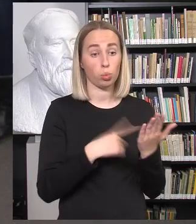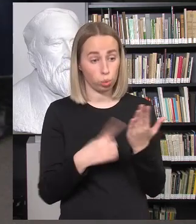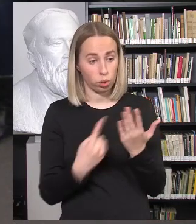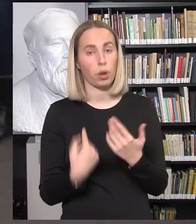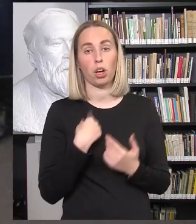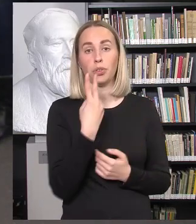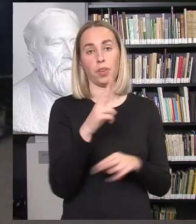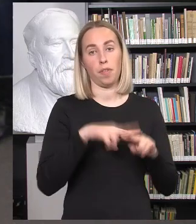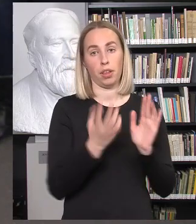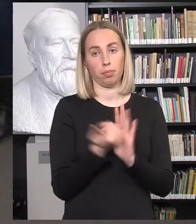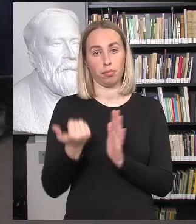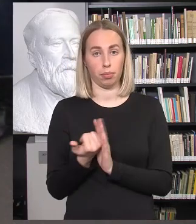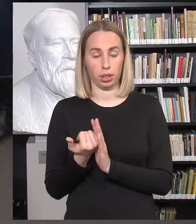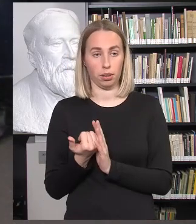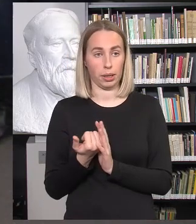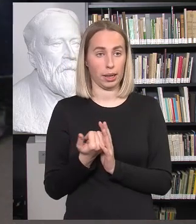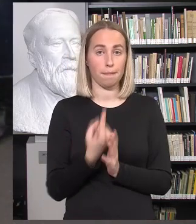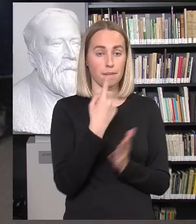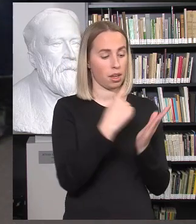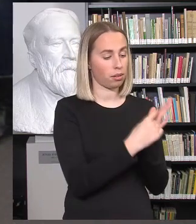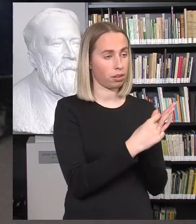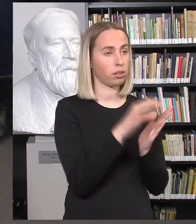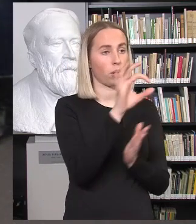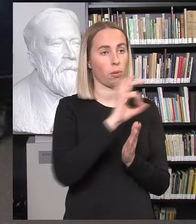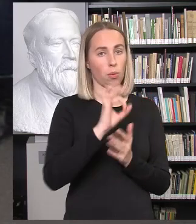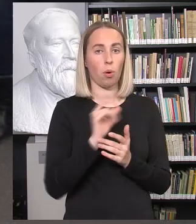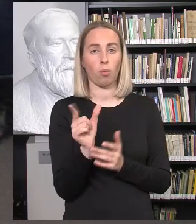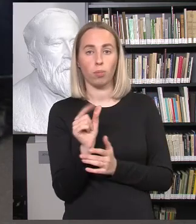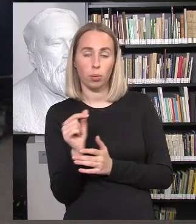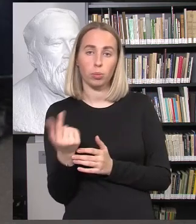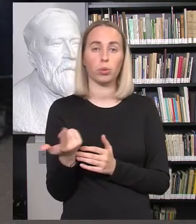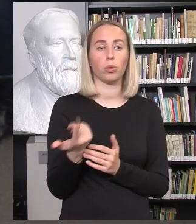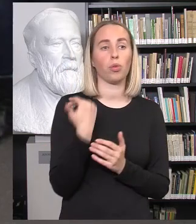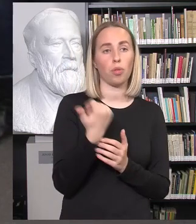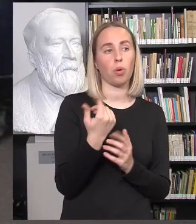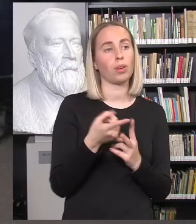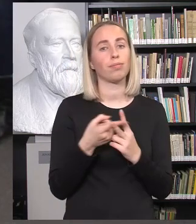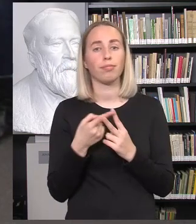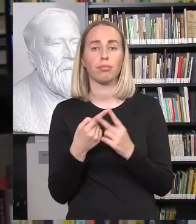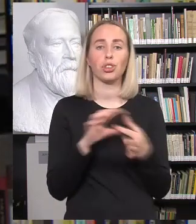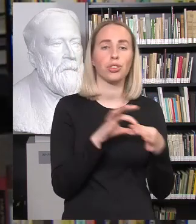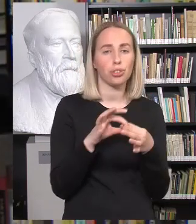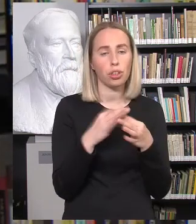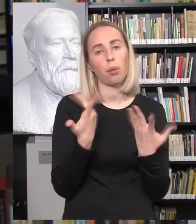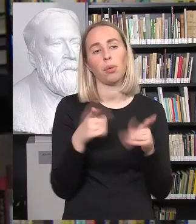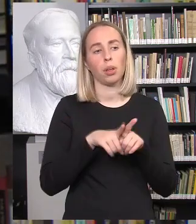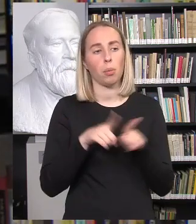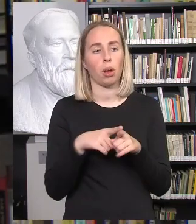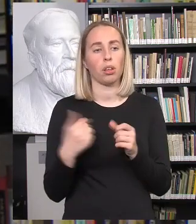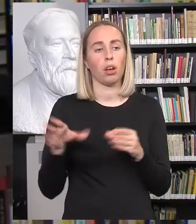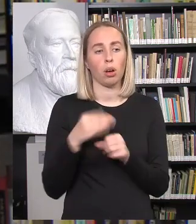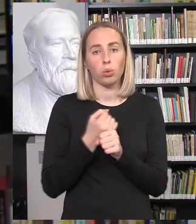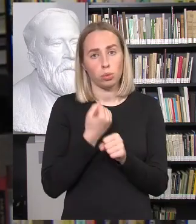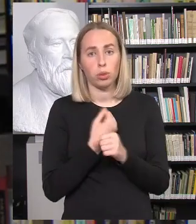ir viena žijų yra, pavyzdžiui, skyriuje apie trapų savę santykių kūrimą ar mokymasi bendro darbiauti. Ir ten